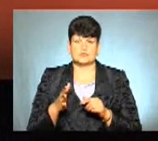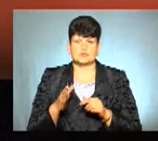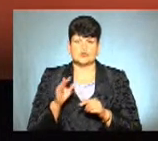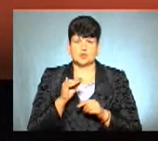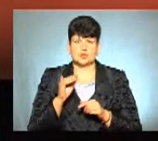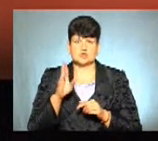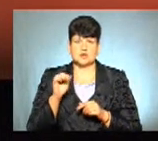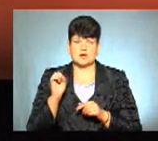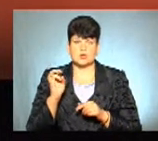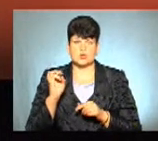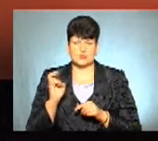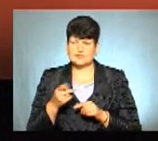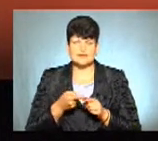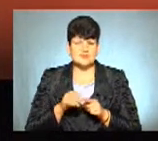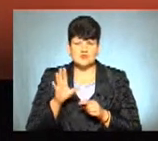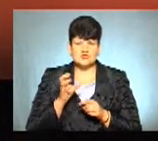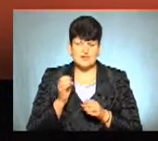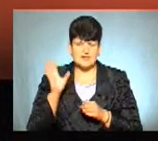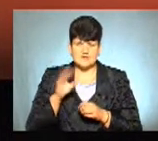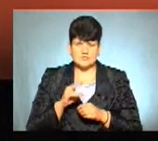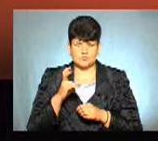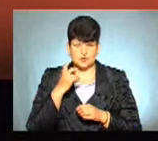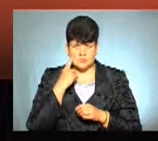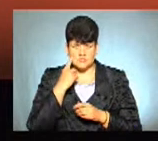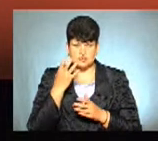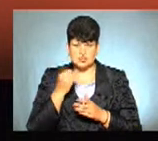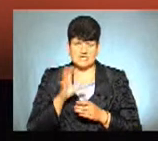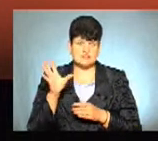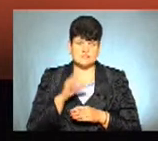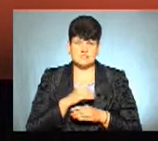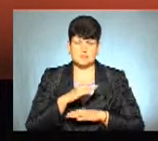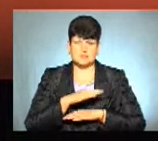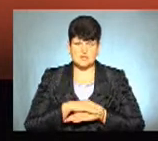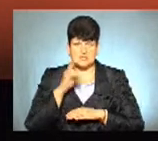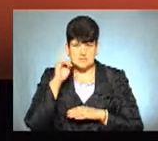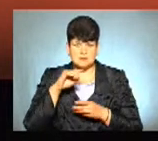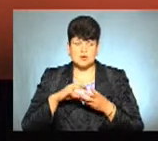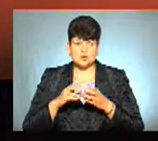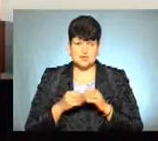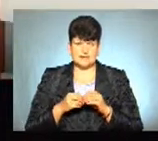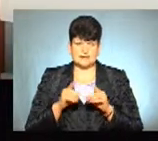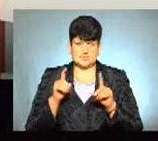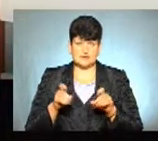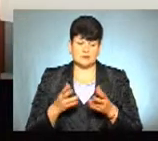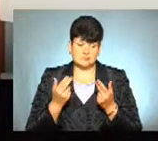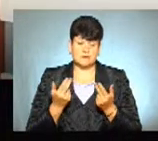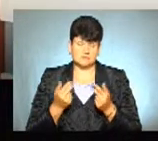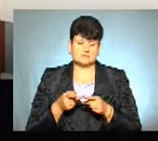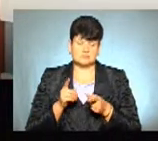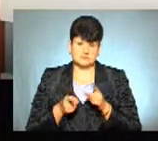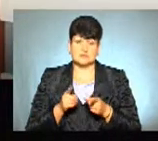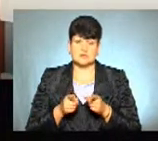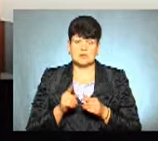ще ймовірно не всі 200 балники, оскільки ще не з усіх предметів відомі результати тестування. Так, це дійсно